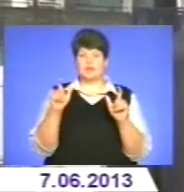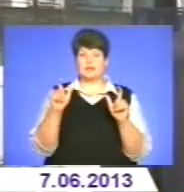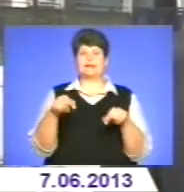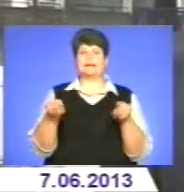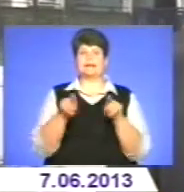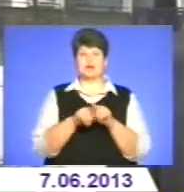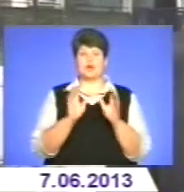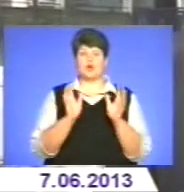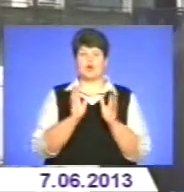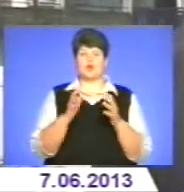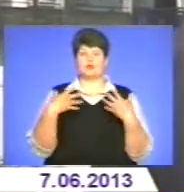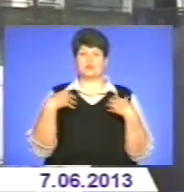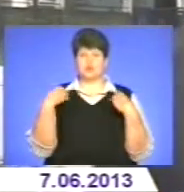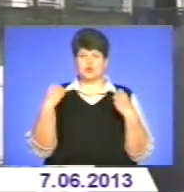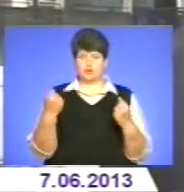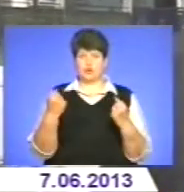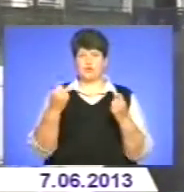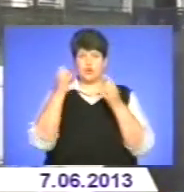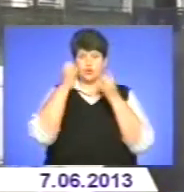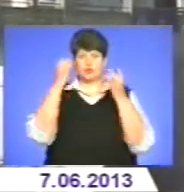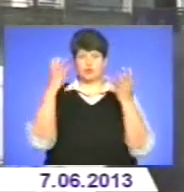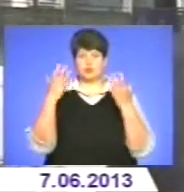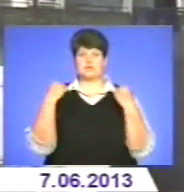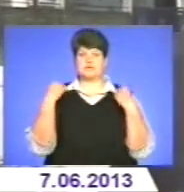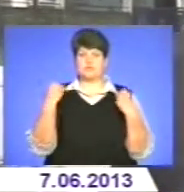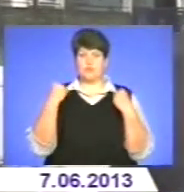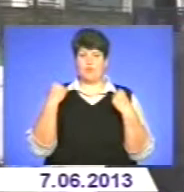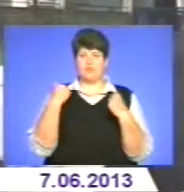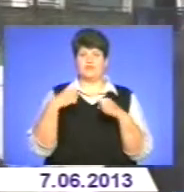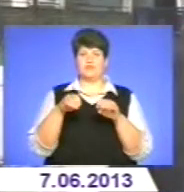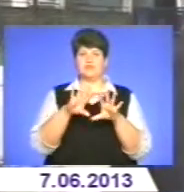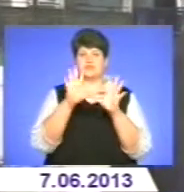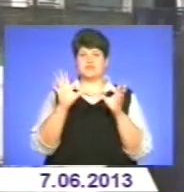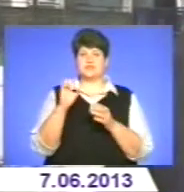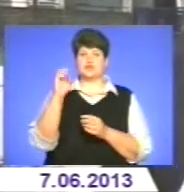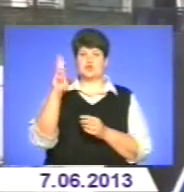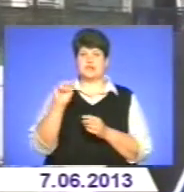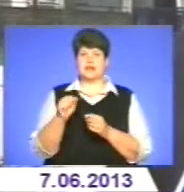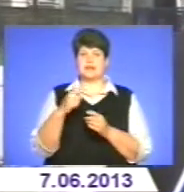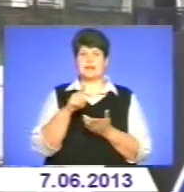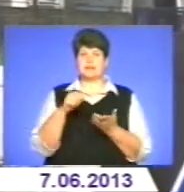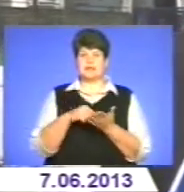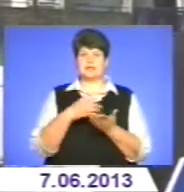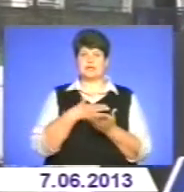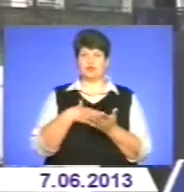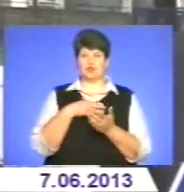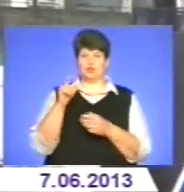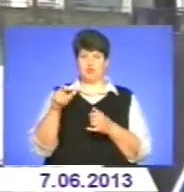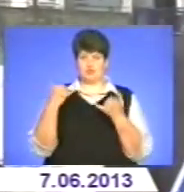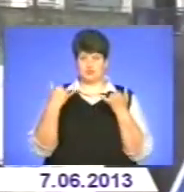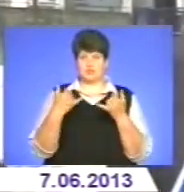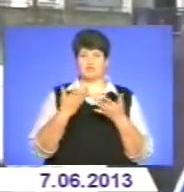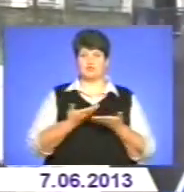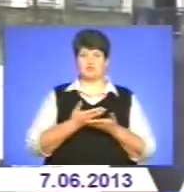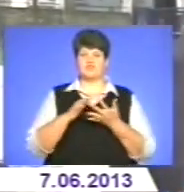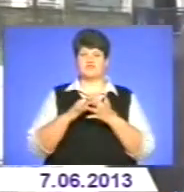охорони здоров'я, так і культури, і спорту. Тобто вирішення всіх соціальних питань, які сьогодні хвилюють людей, які проживають в сільській